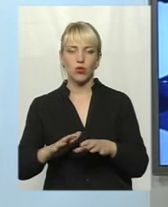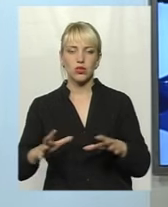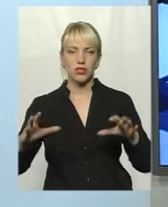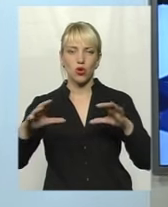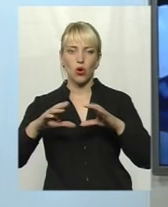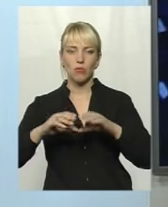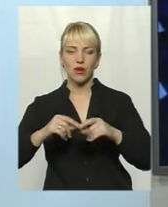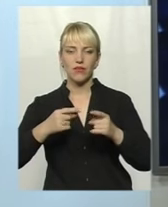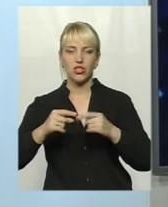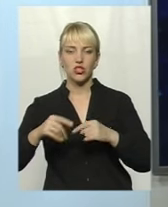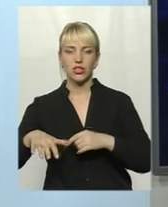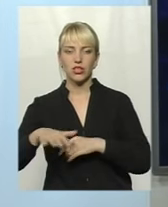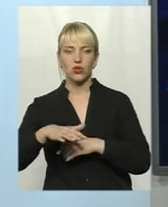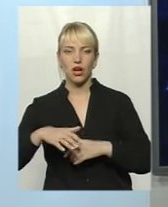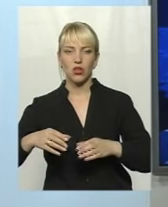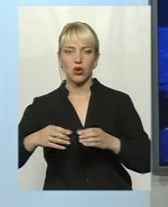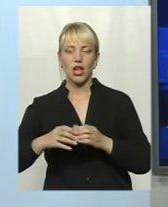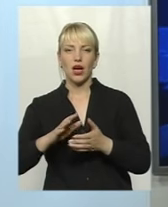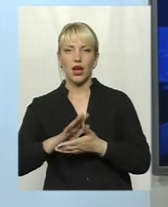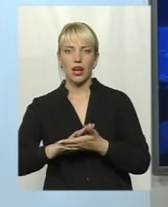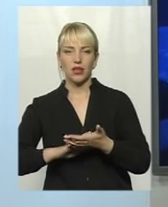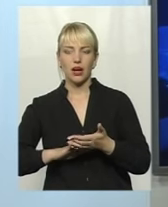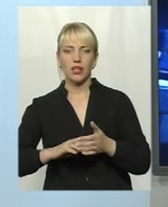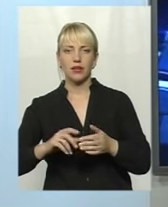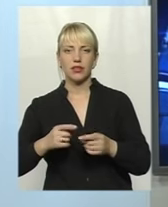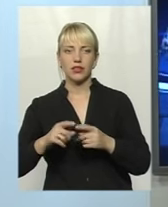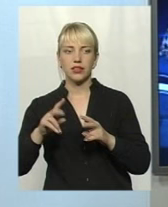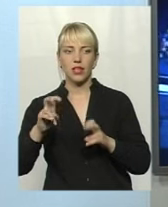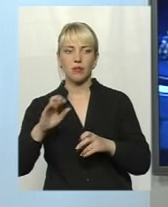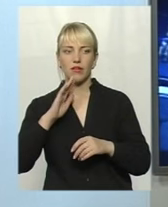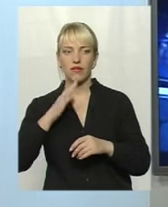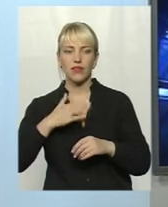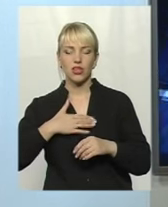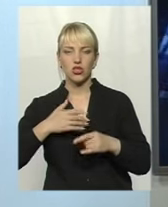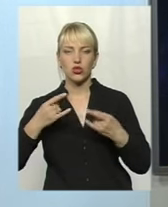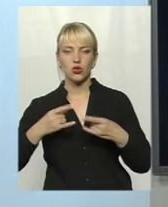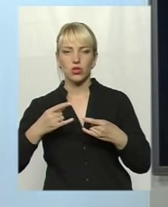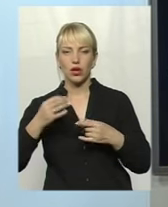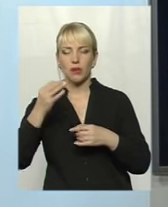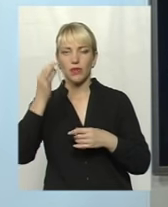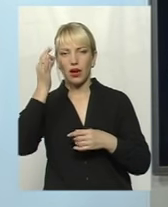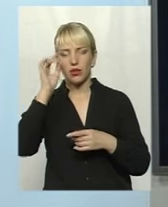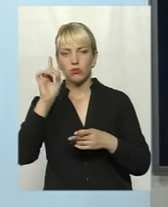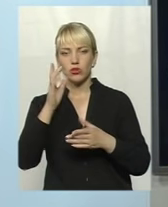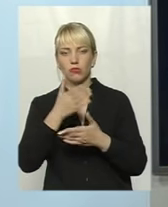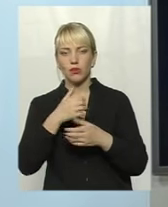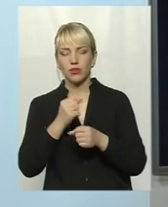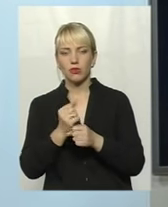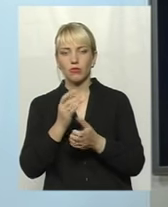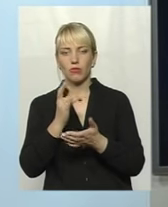в інших територіальних громадах, а далі продовжити розмову у цій студії. Нагадую, працюємо для вас 61